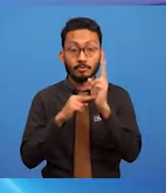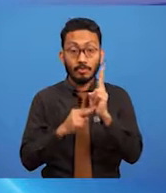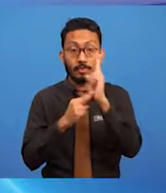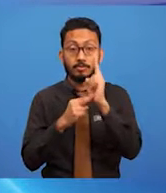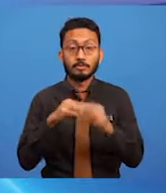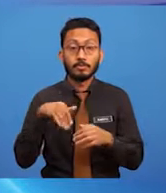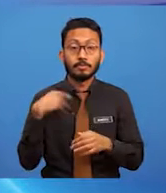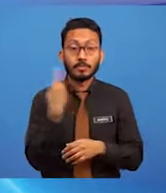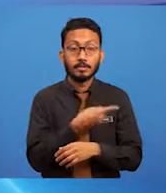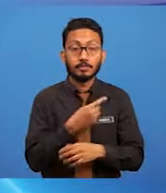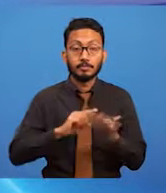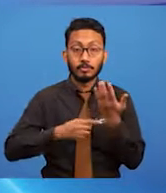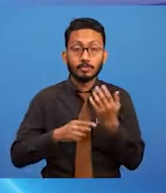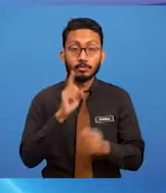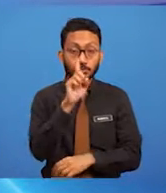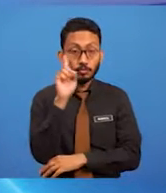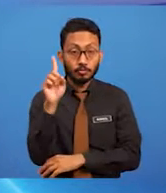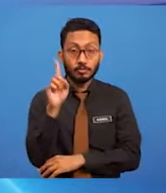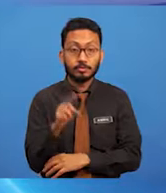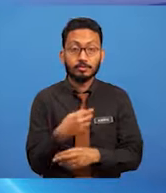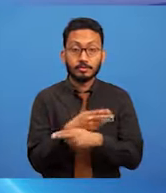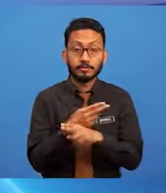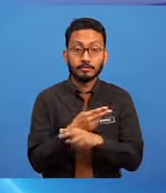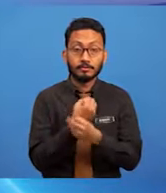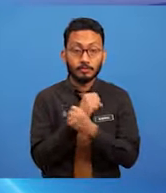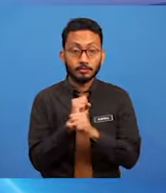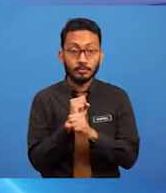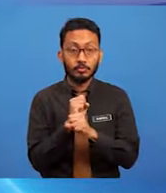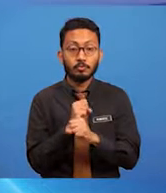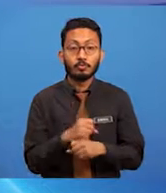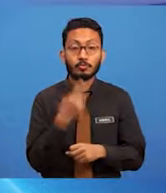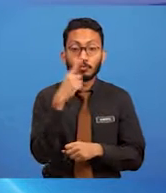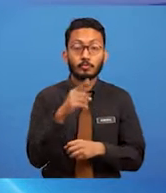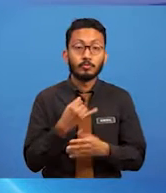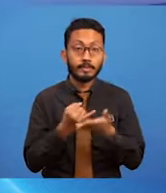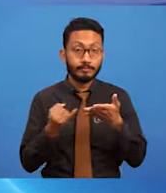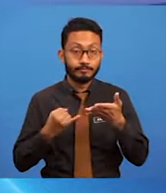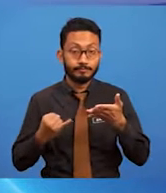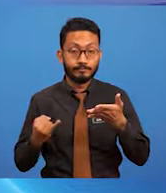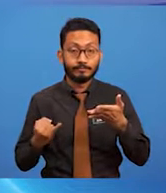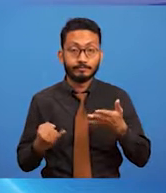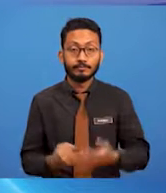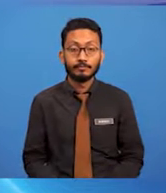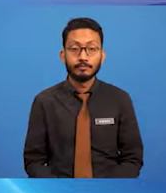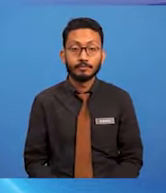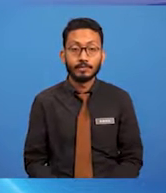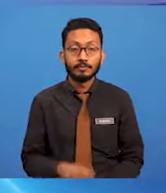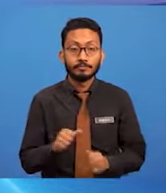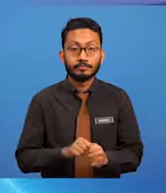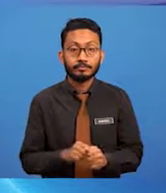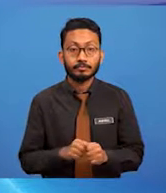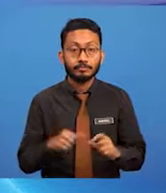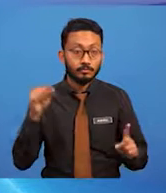memulakan sesuatu reka bentuk bagi ilustrasi. Ia ini, setiap arahan